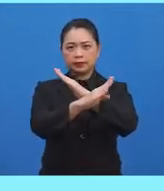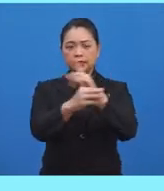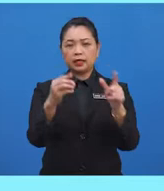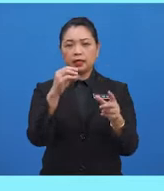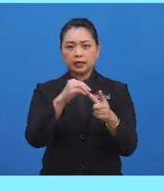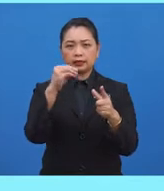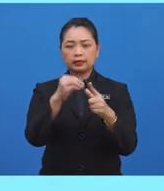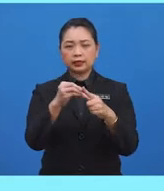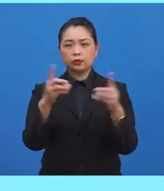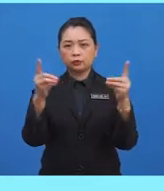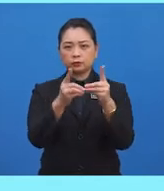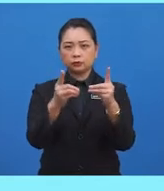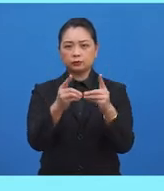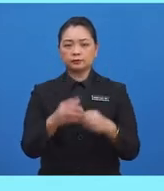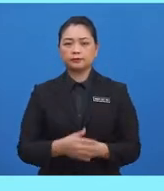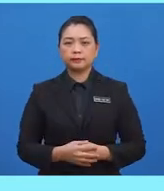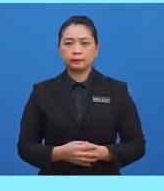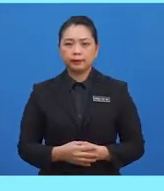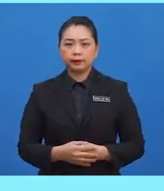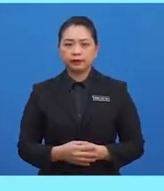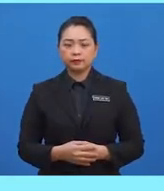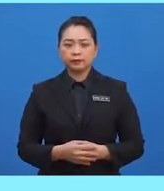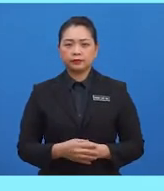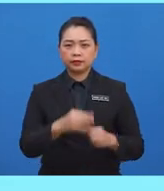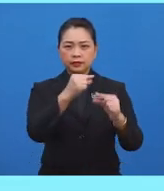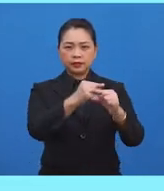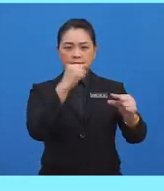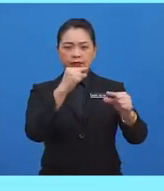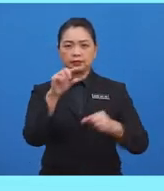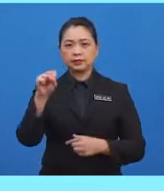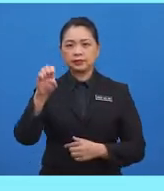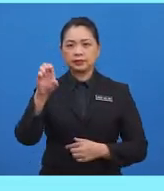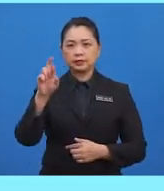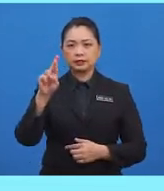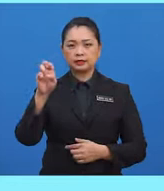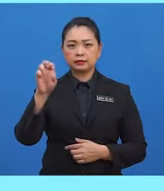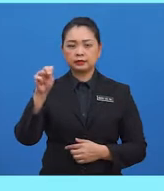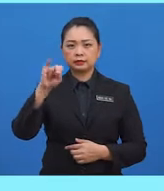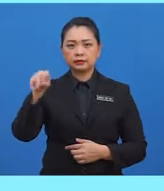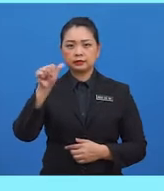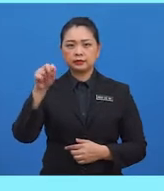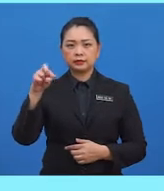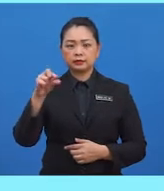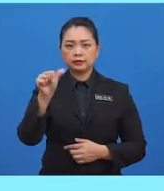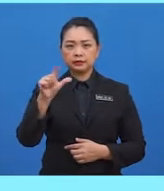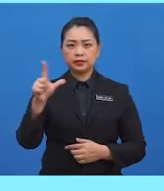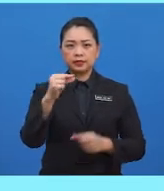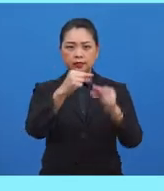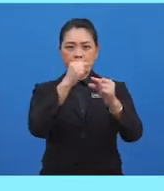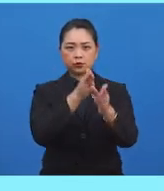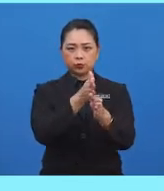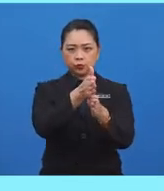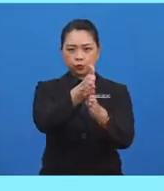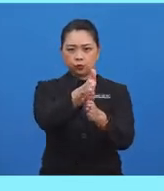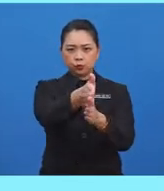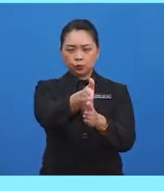atau bertemu. Garis serenjang pula adalah garis lurus yang